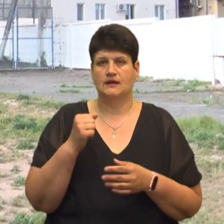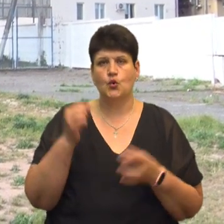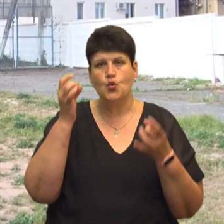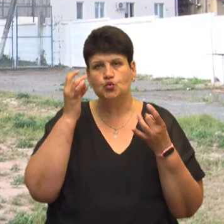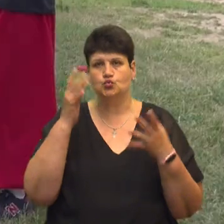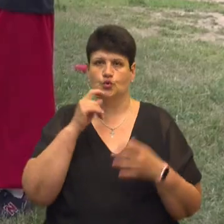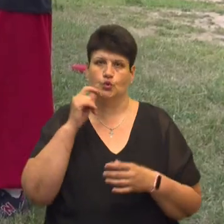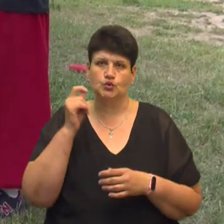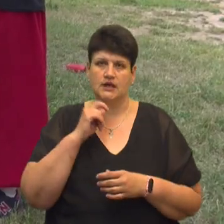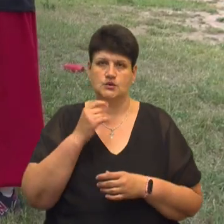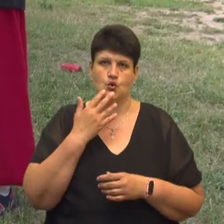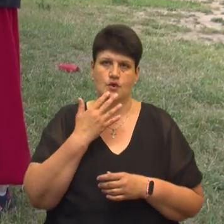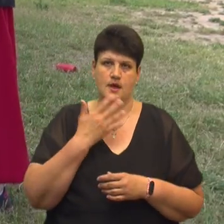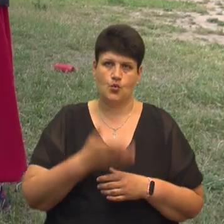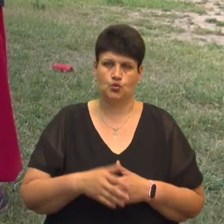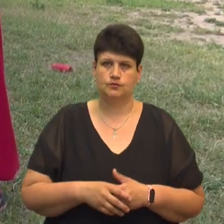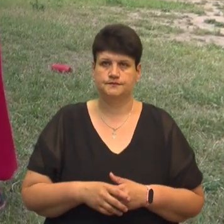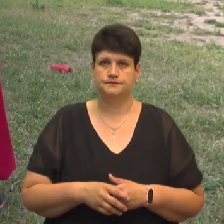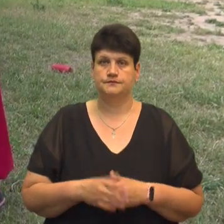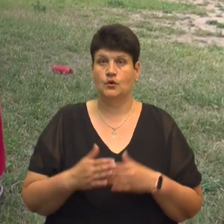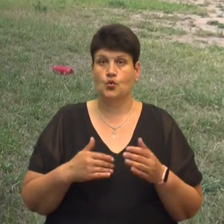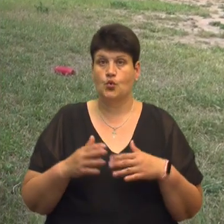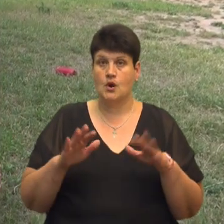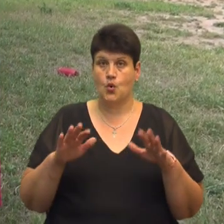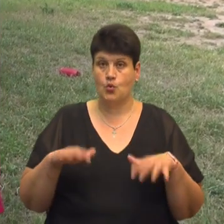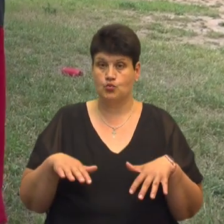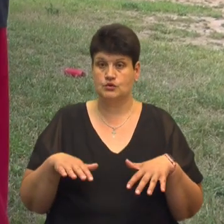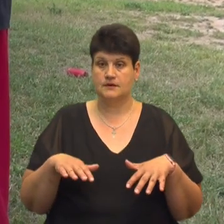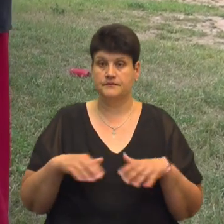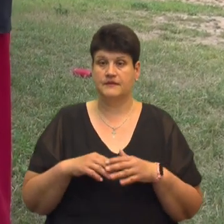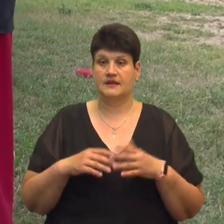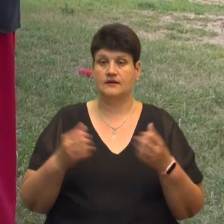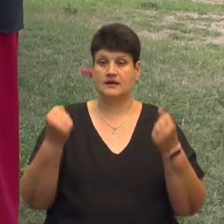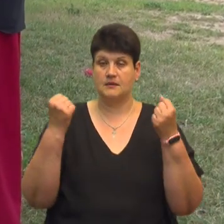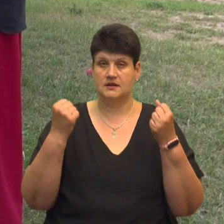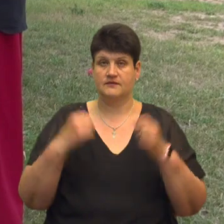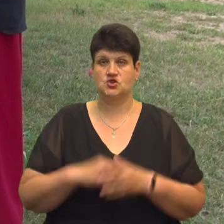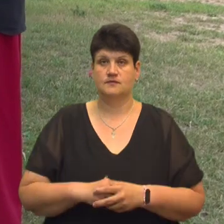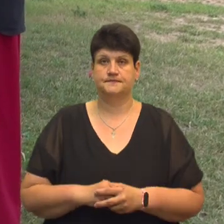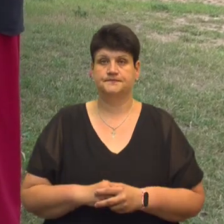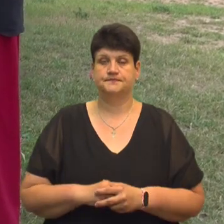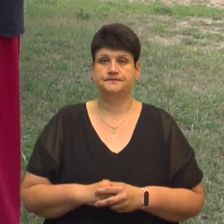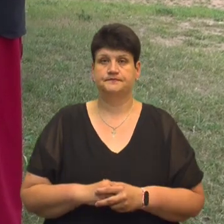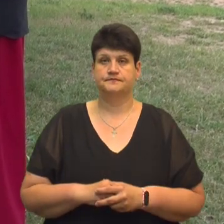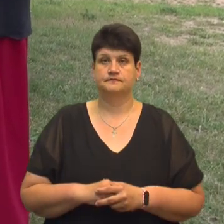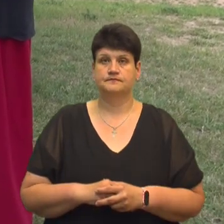українського народу. Руки опускаєш, вище, вище руки тримаємо, на захисті, давай. На,